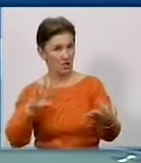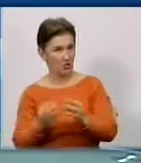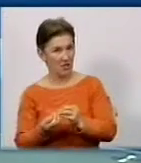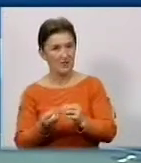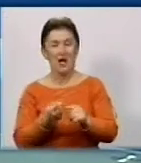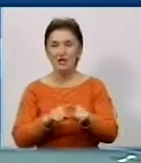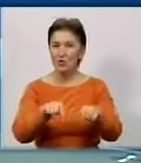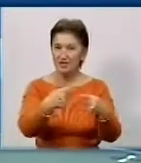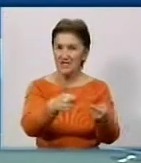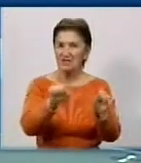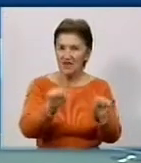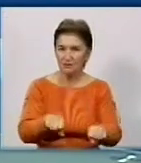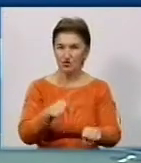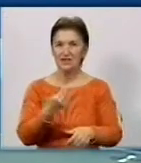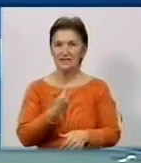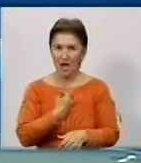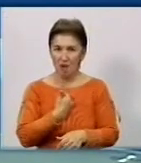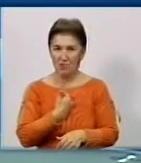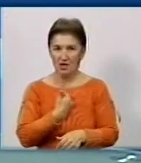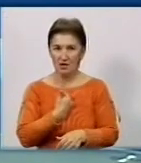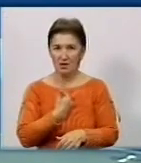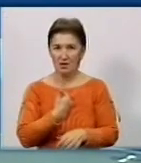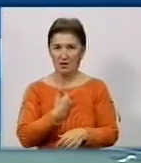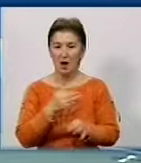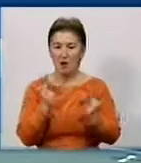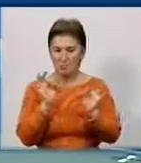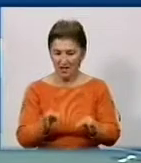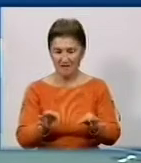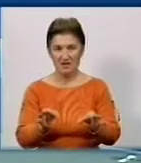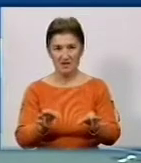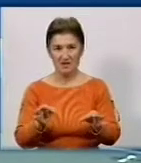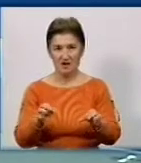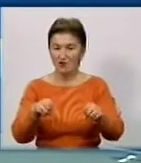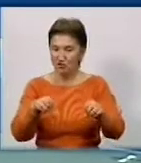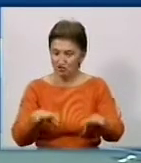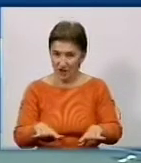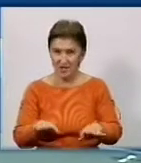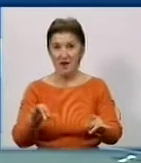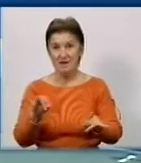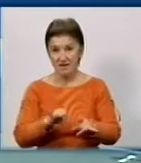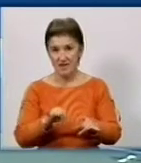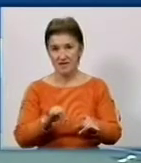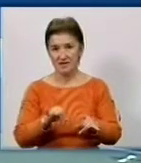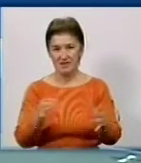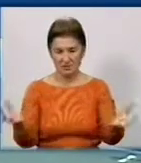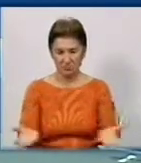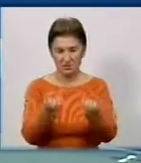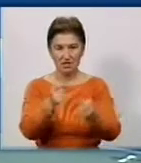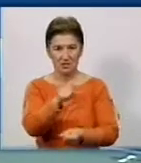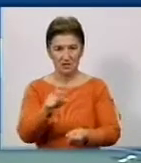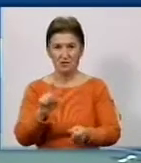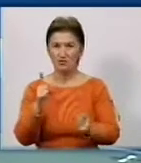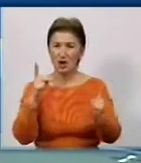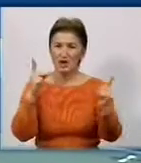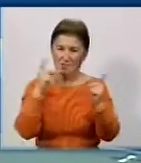даст возможность нам принимать правильные решения и спасать людей. Потому что неправильные решения, в том числе по тому, какой